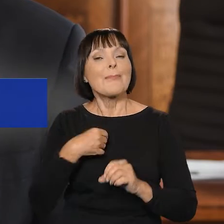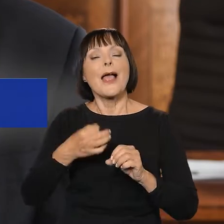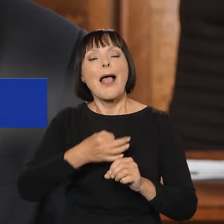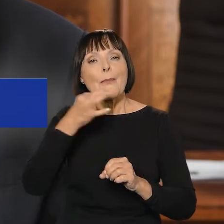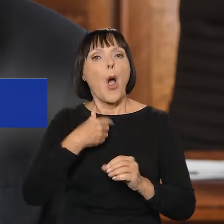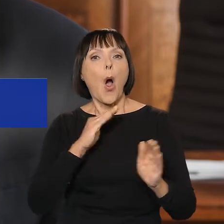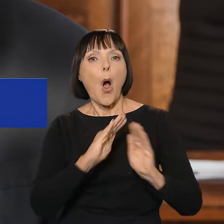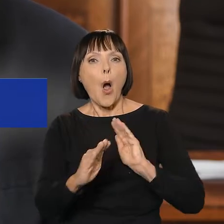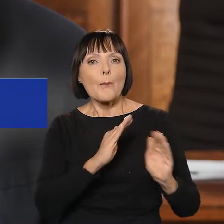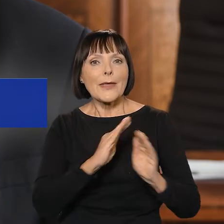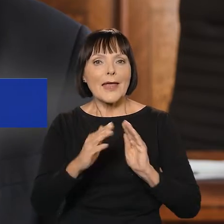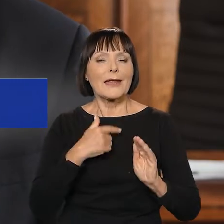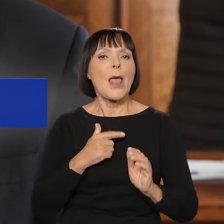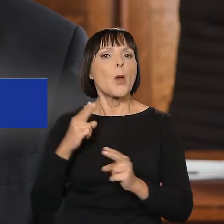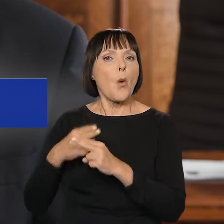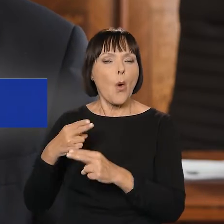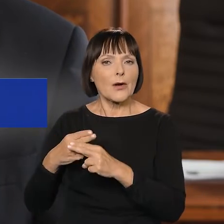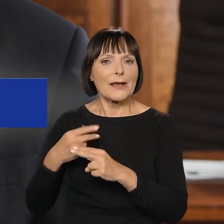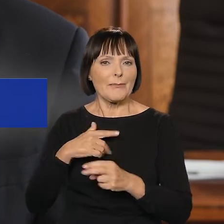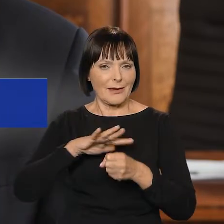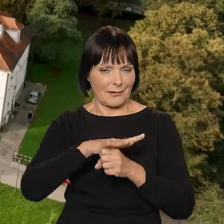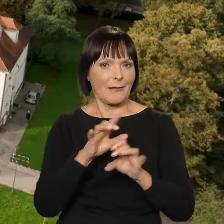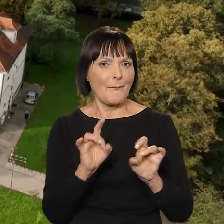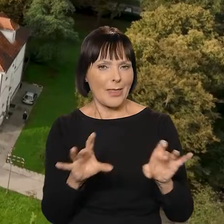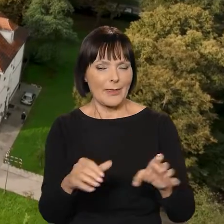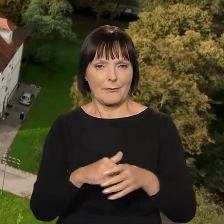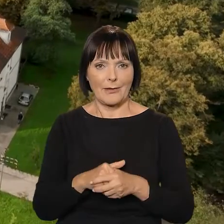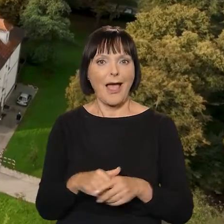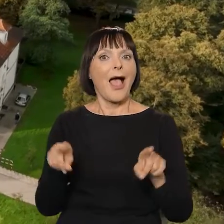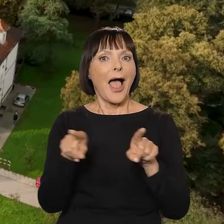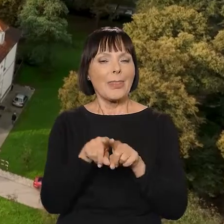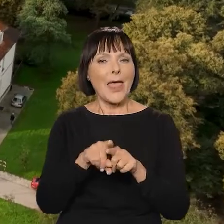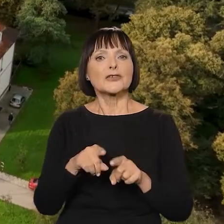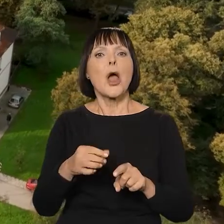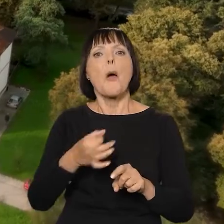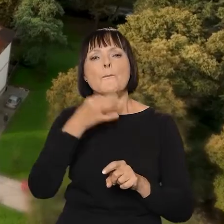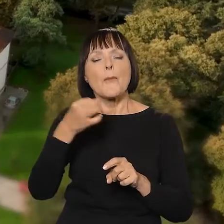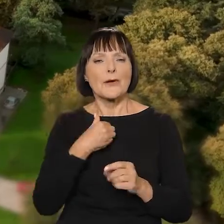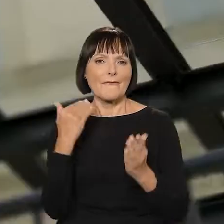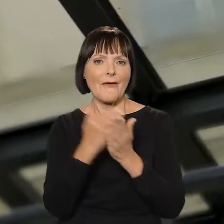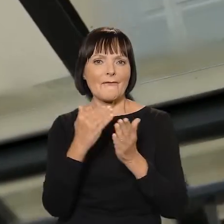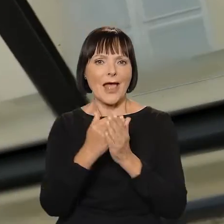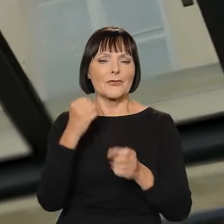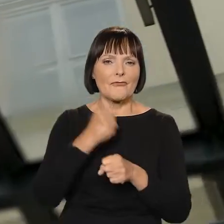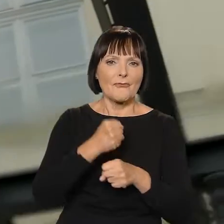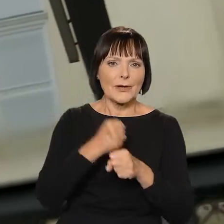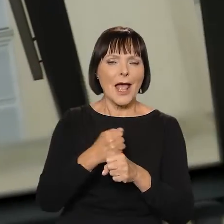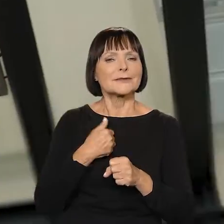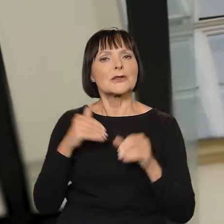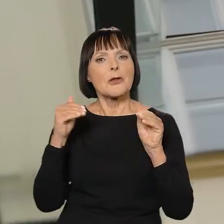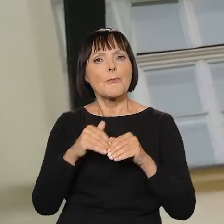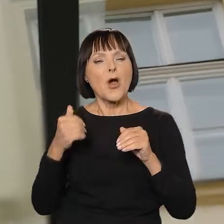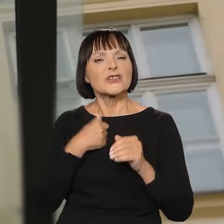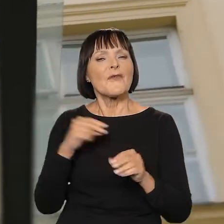komfort opieki nad pacjentami dotkniętymi skutkami pandemii, a także poprawią warunki pracy oraz możliwości